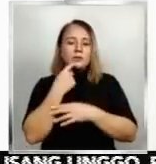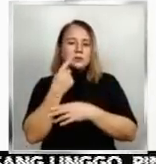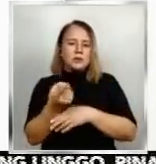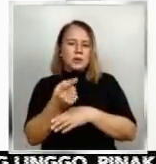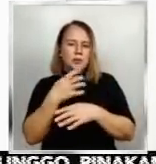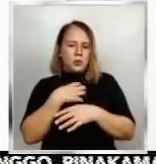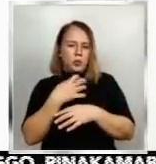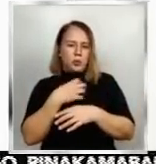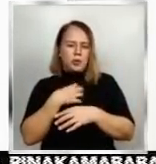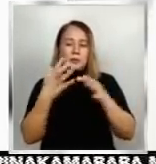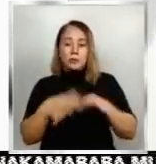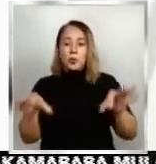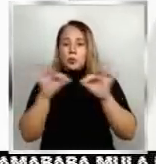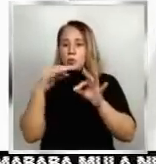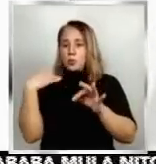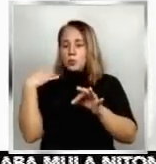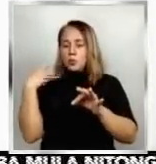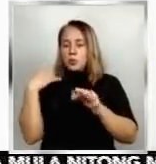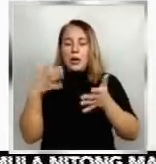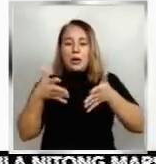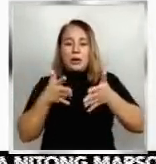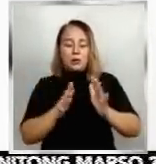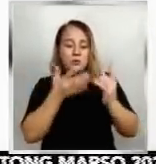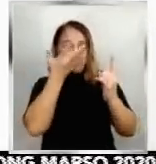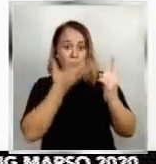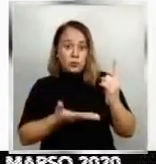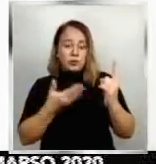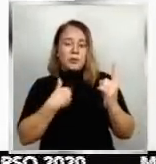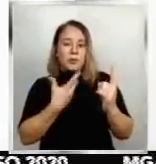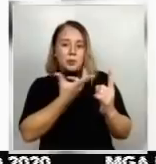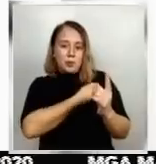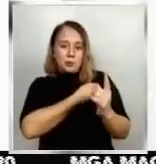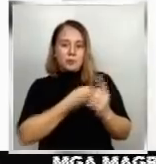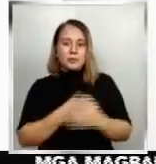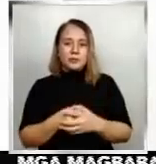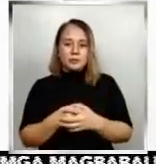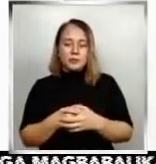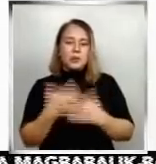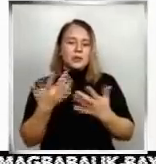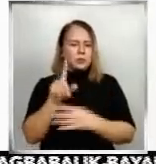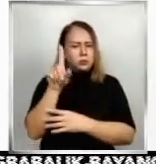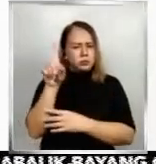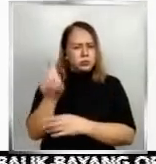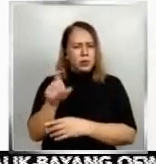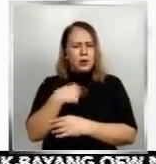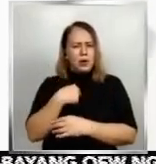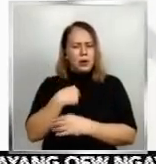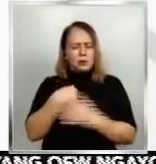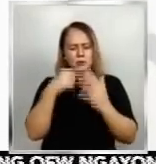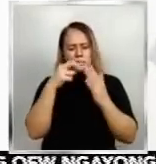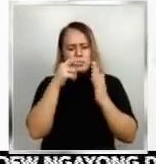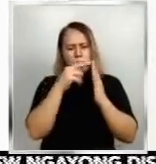mahalagang voluntaryong pagpayag ng individual sa pagpapabakuna. Can-westion din nila ang requisitos na regular na